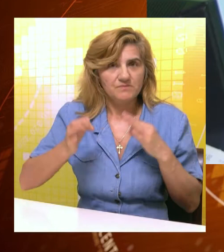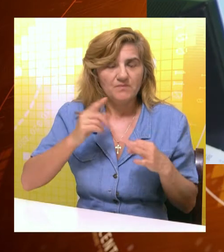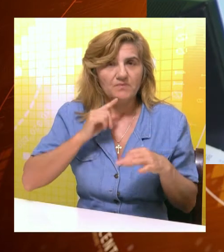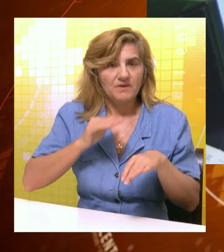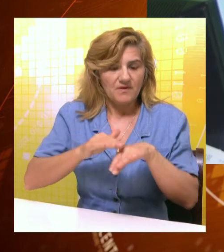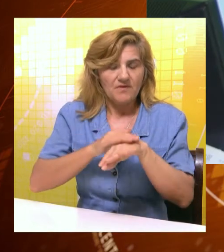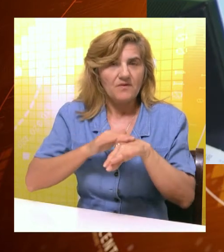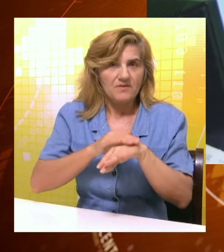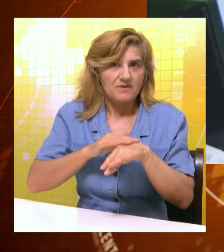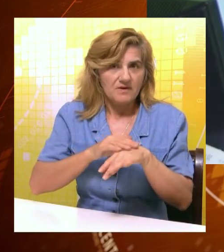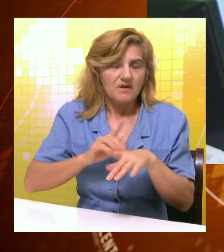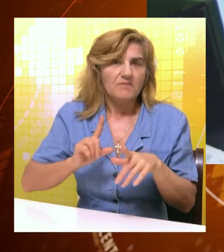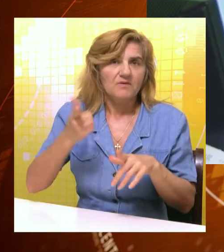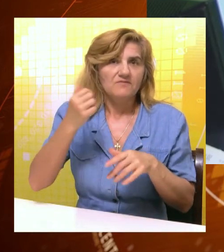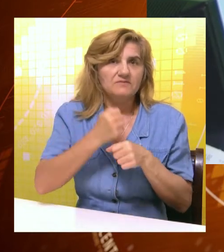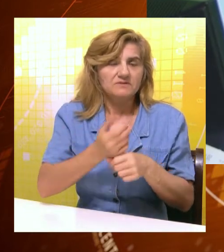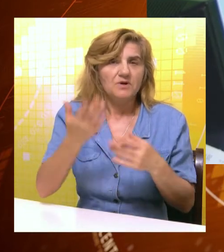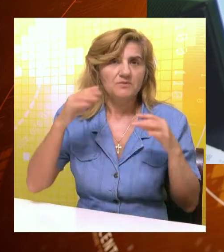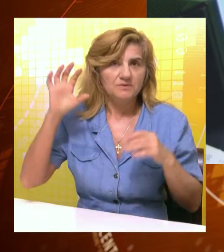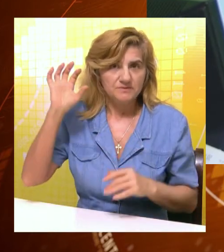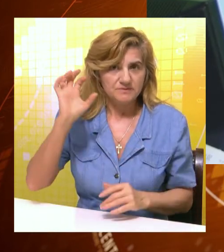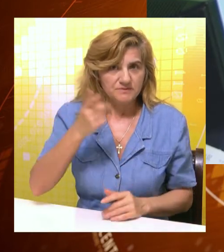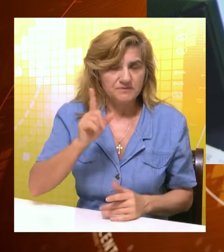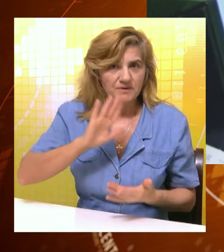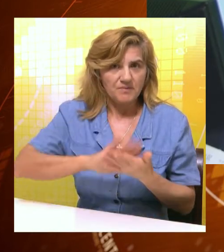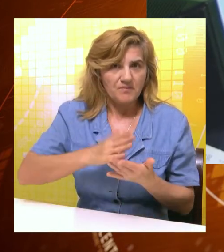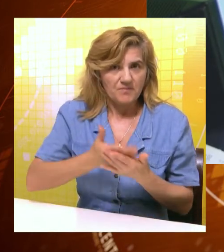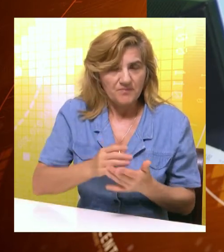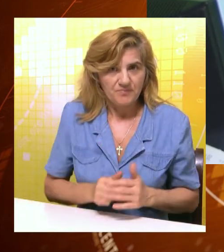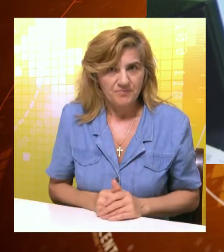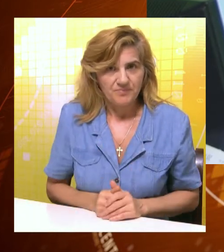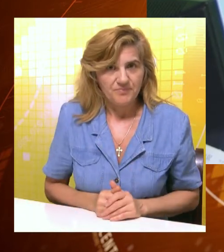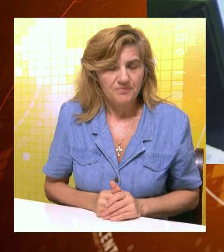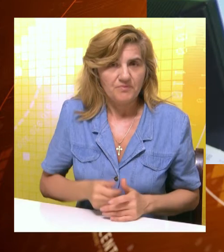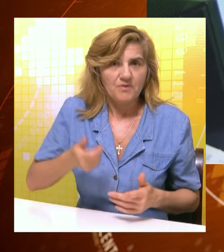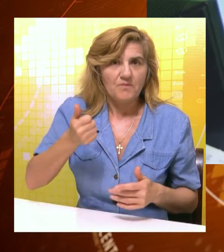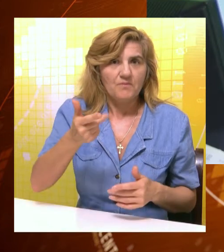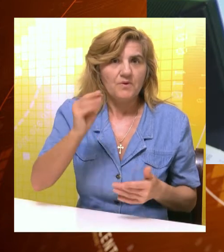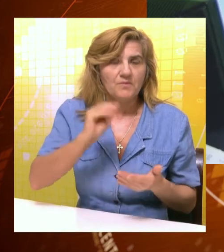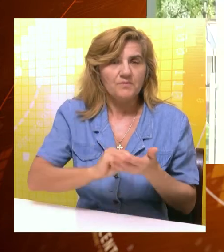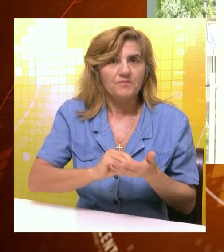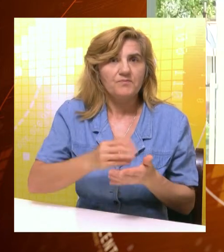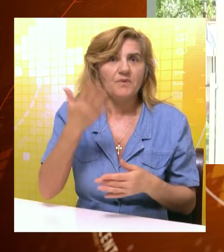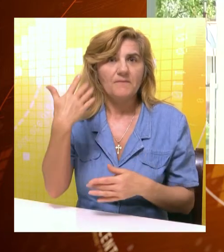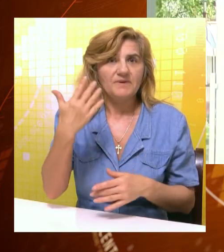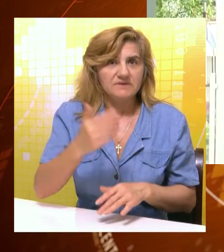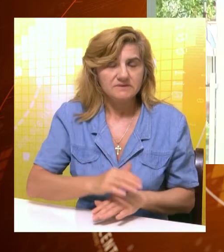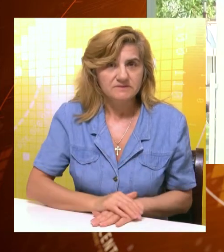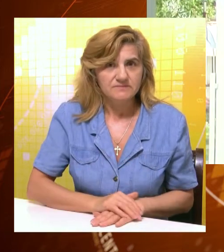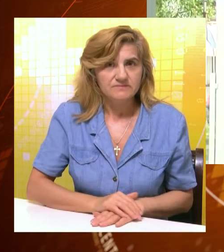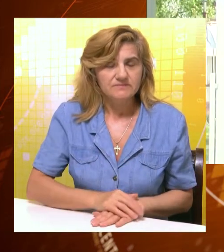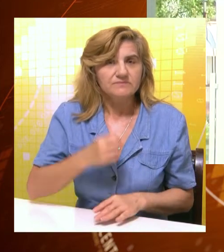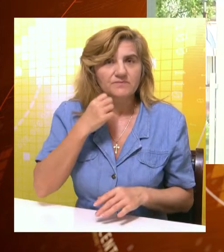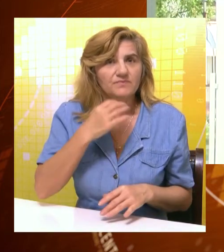odećom i kremama sa visokim faktorom zaštite od uve zračenja, znači obavezno faktor 50. Pri odlasku na